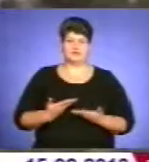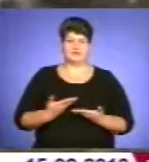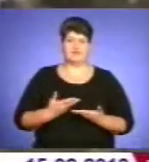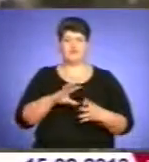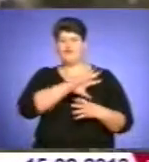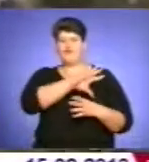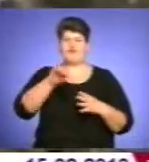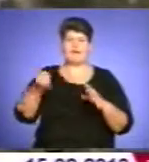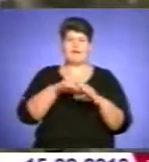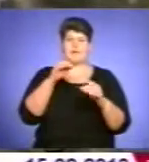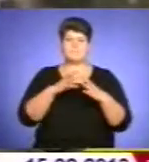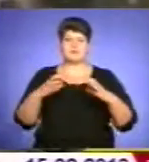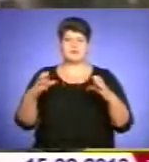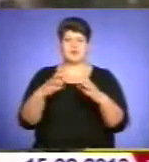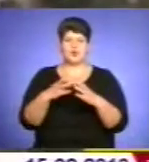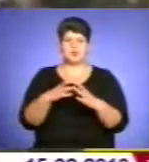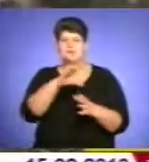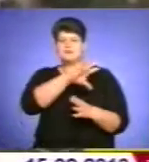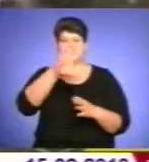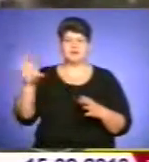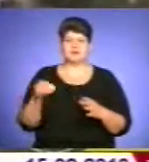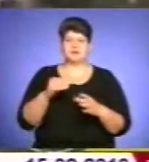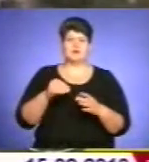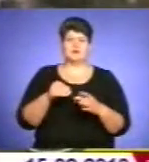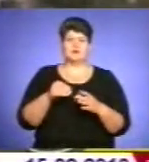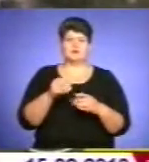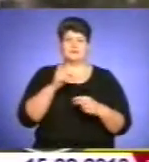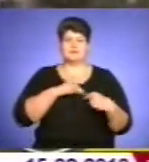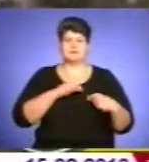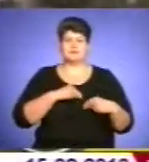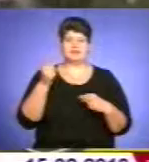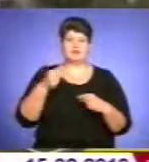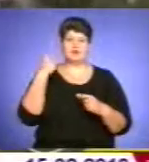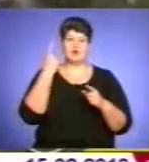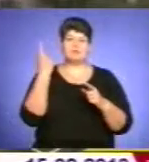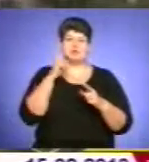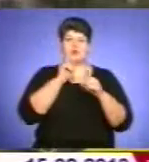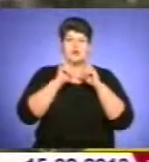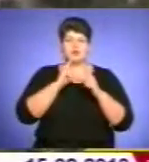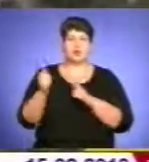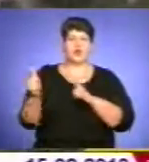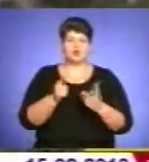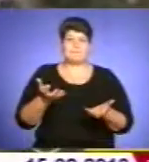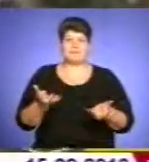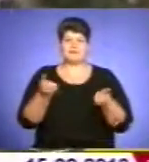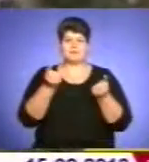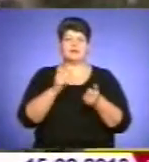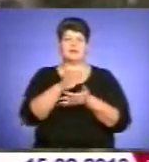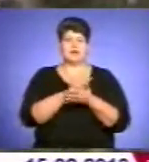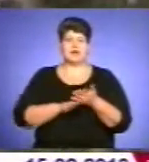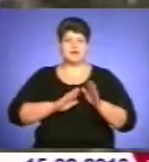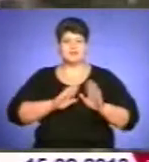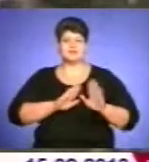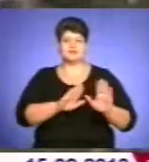корпус разом зі всім апаратом Тернопільської обласної ради готовий підтримувати і надалі відстоювати всі